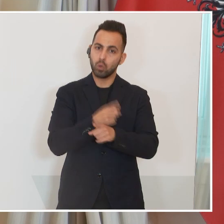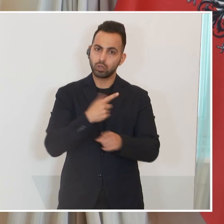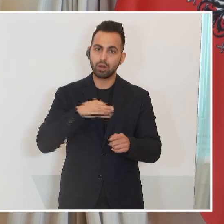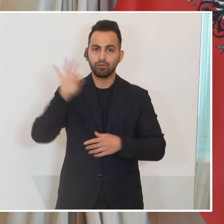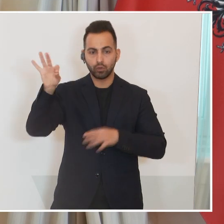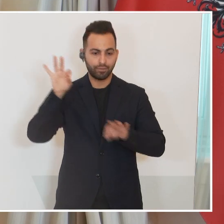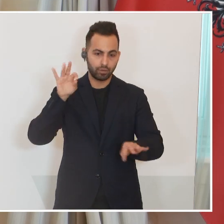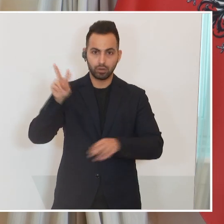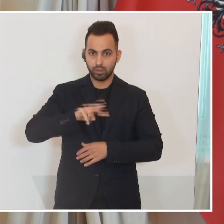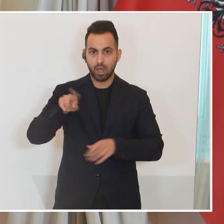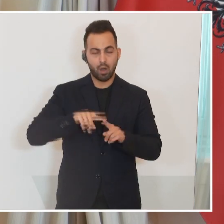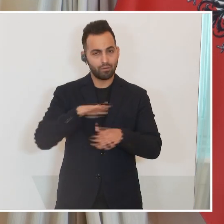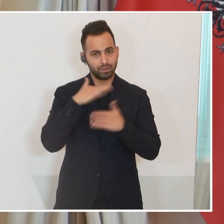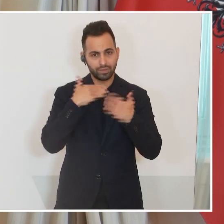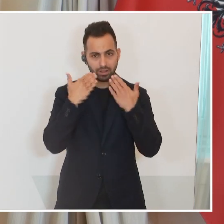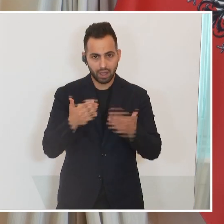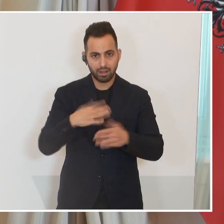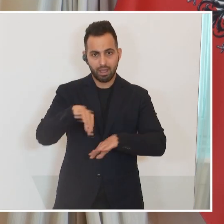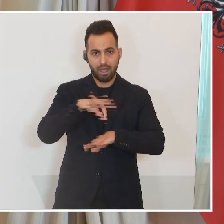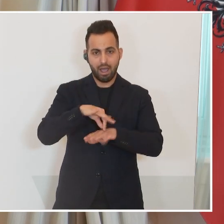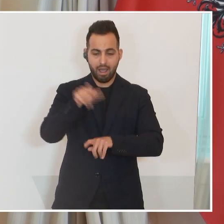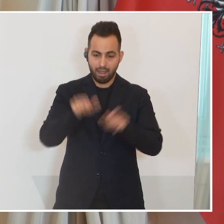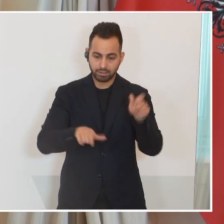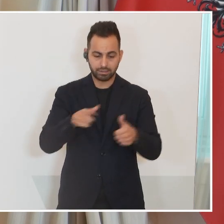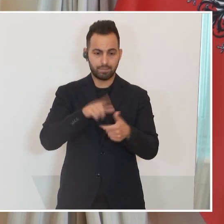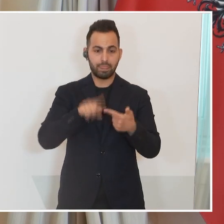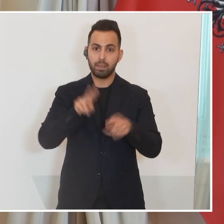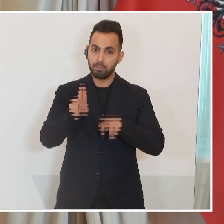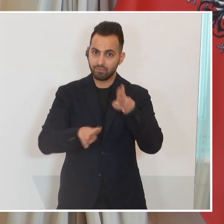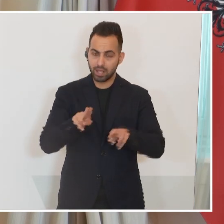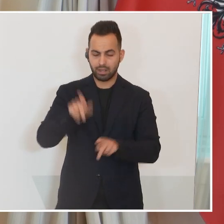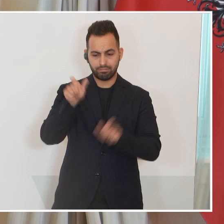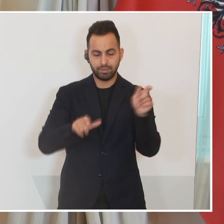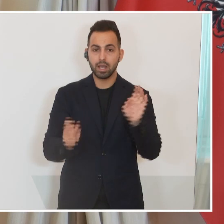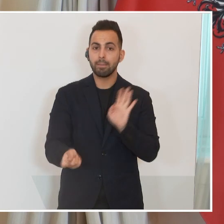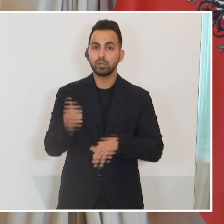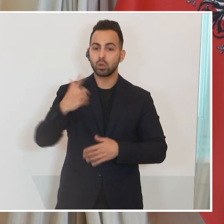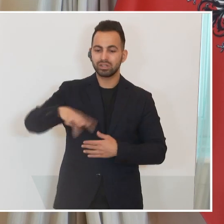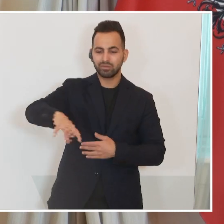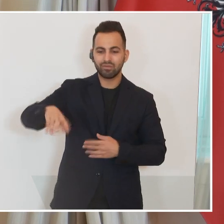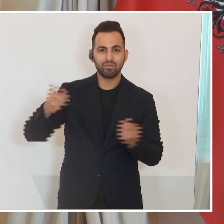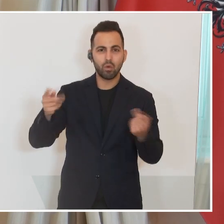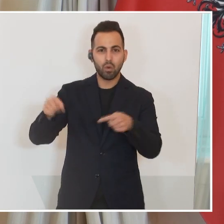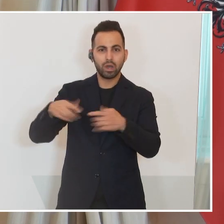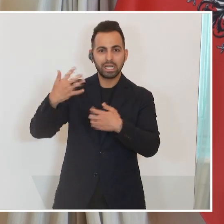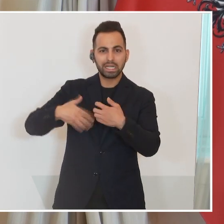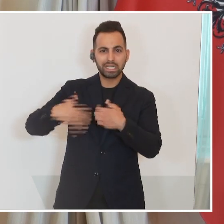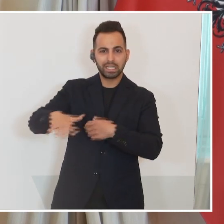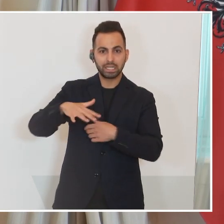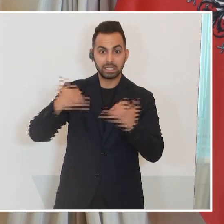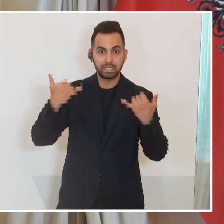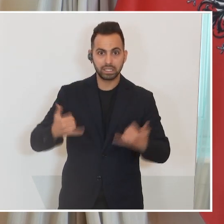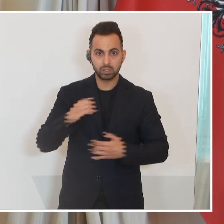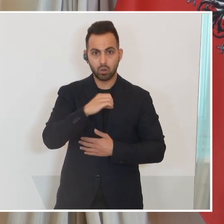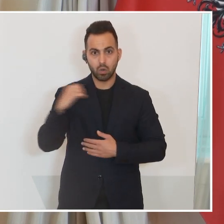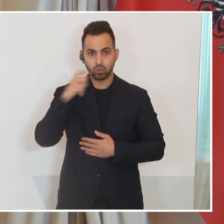ein großes Danke an die Ärztinnen, Ärzte, Pflegerinnen und Pfleger, die hier vor allem in den betroffenen Kriegsregionen, gerade jetzt